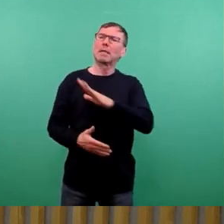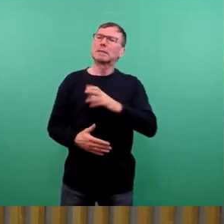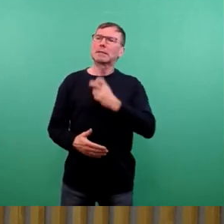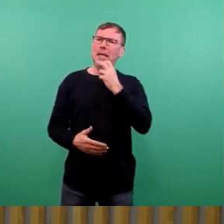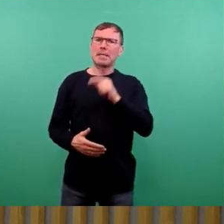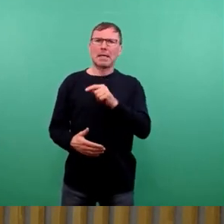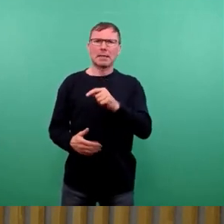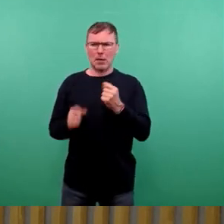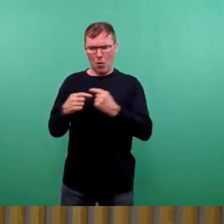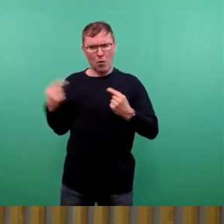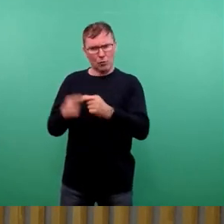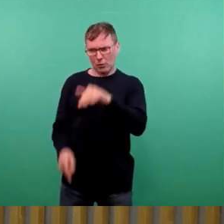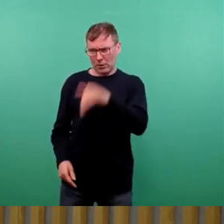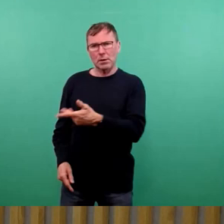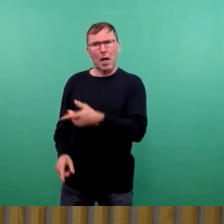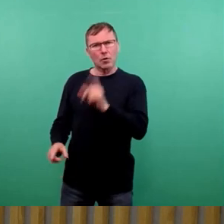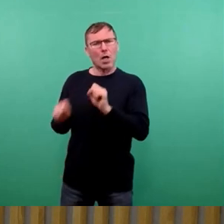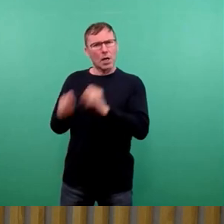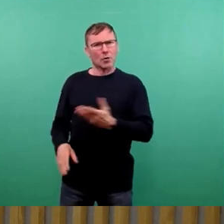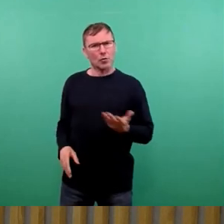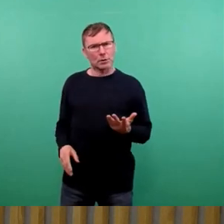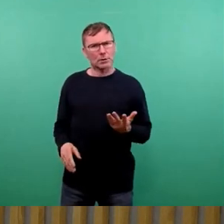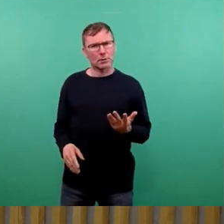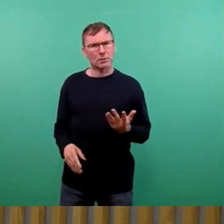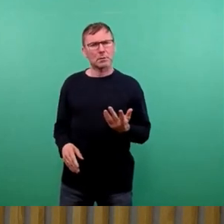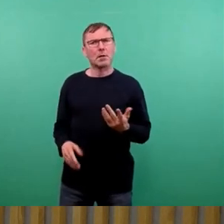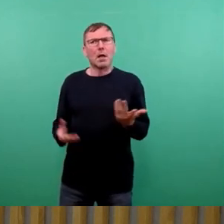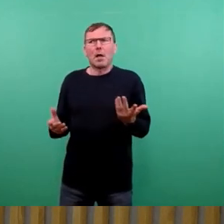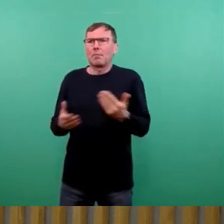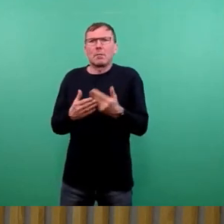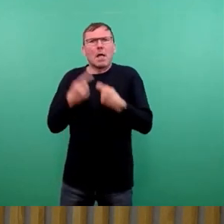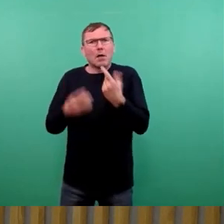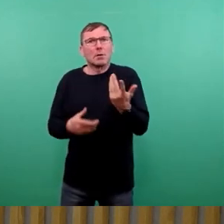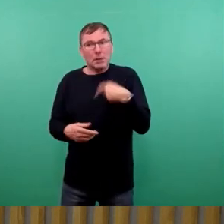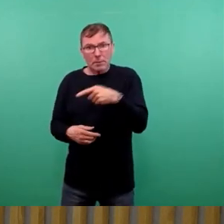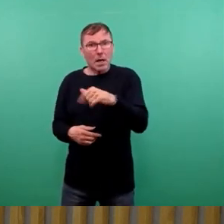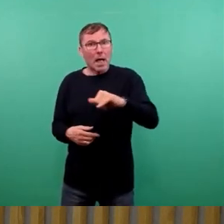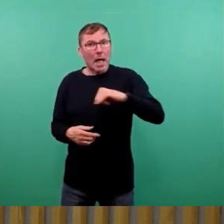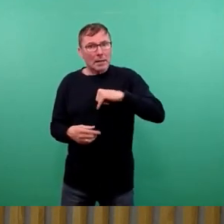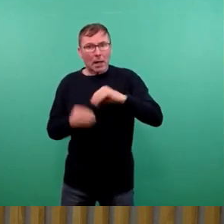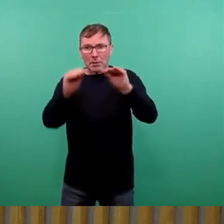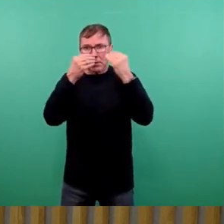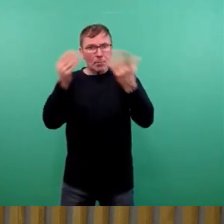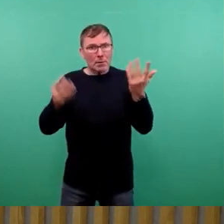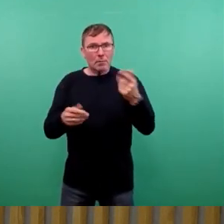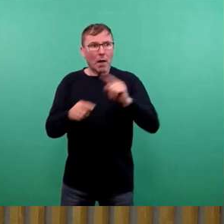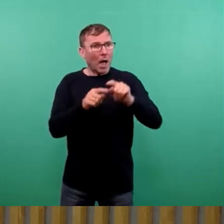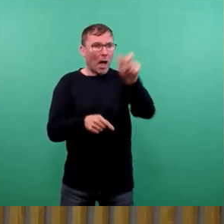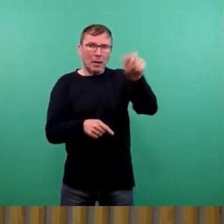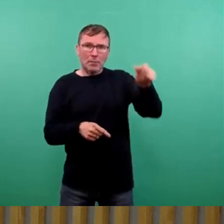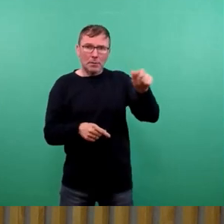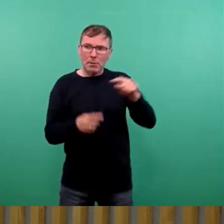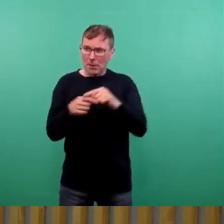Grundstück soll gekündigt werden, wurde ausgesagt. Gibt es Interessenbekundung Dritter an diesem